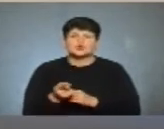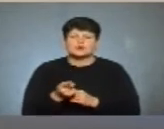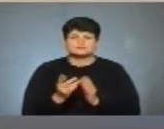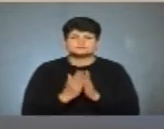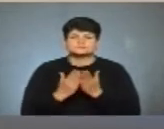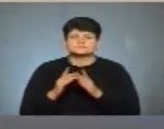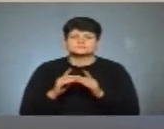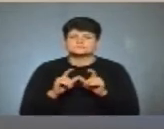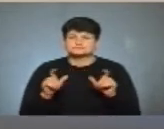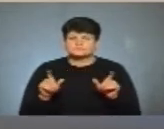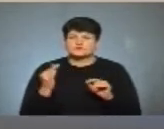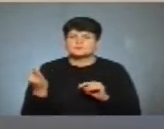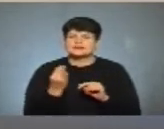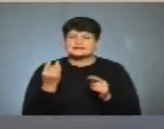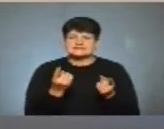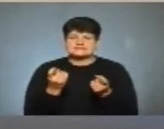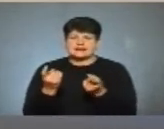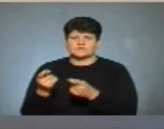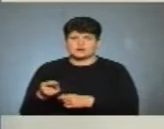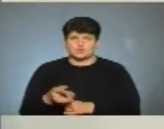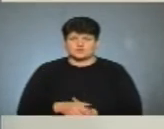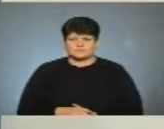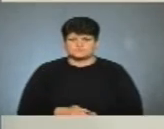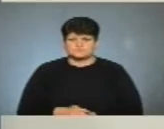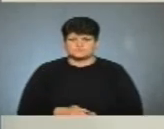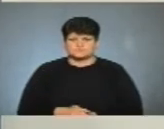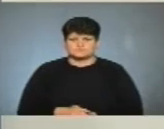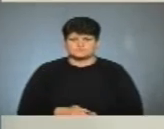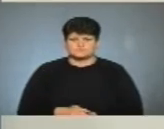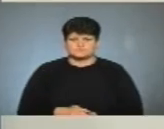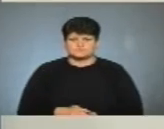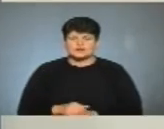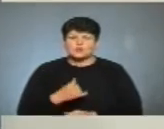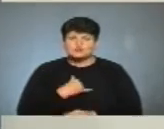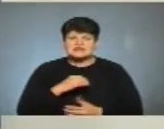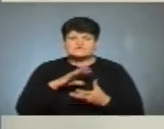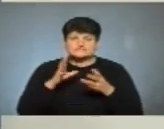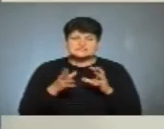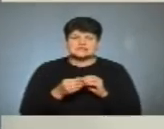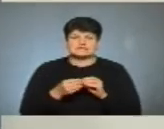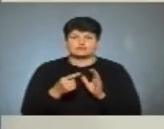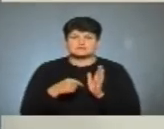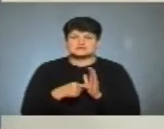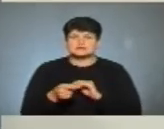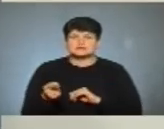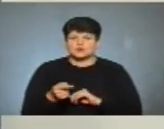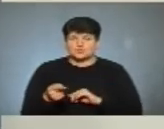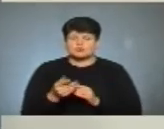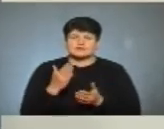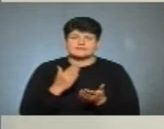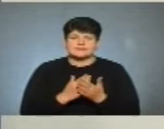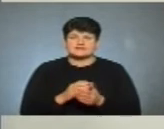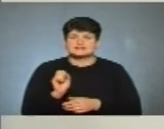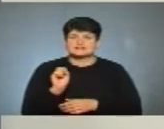книгосбірнях, щоб зацікавити тернополян? У нас взагалі в Тернополі, в місті Тернополі є